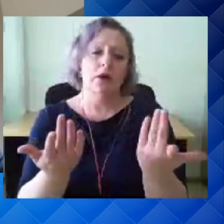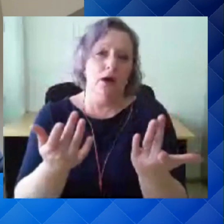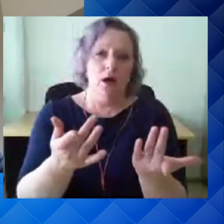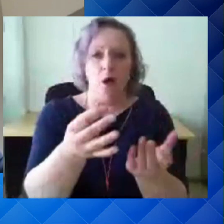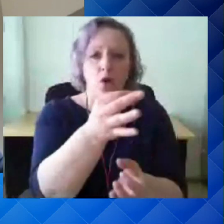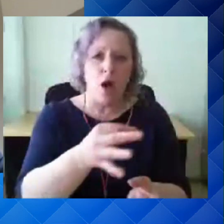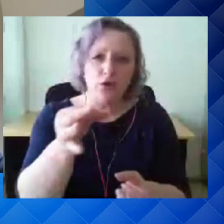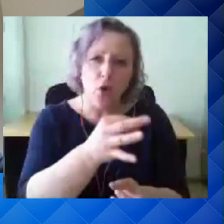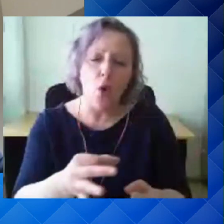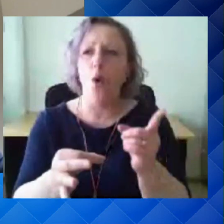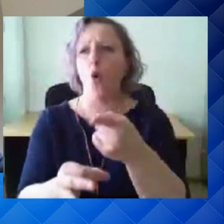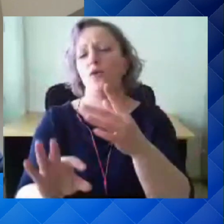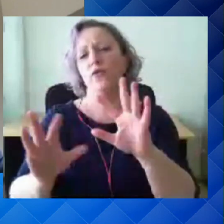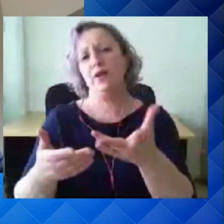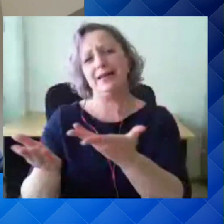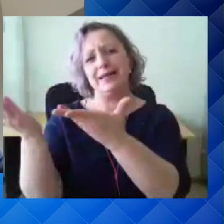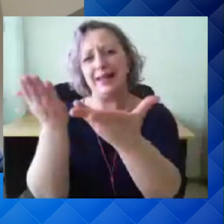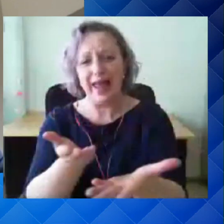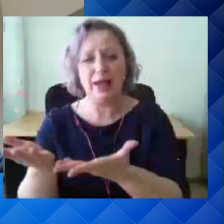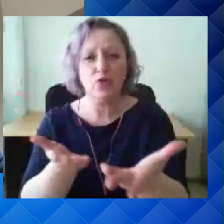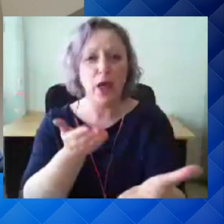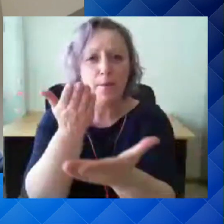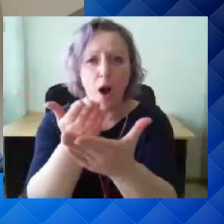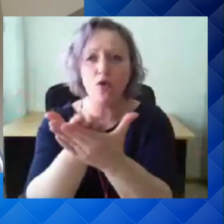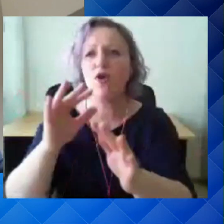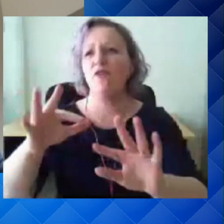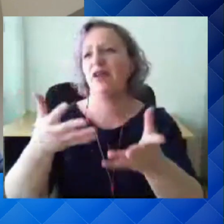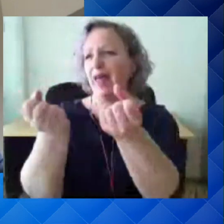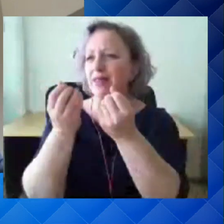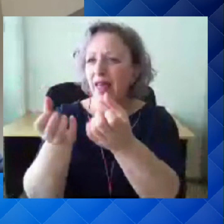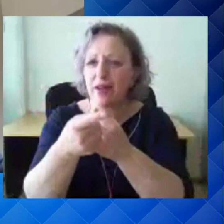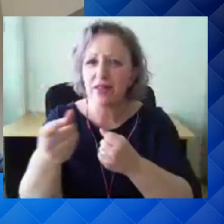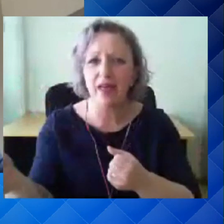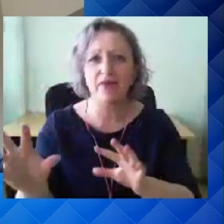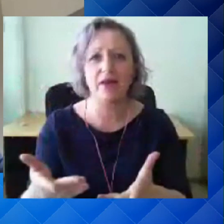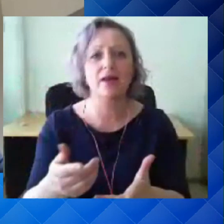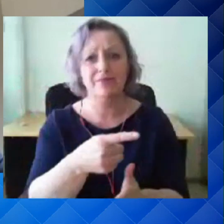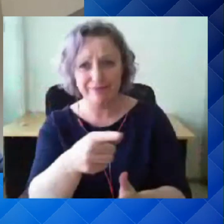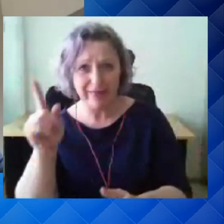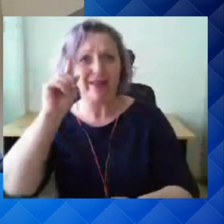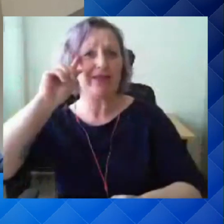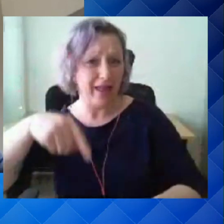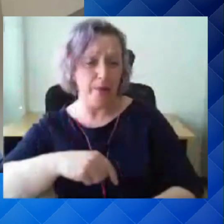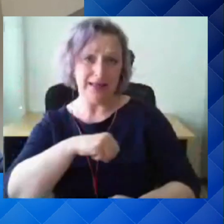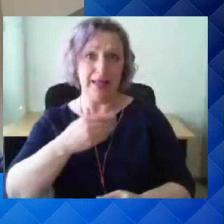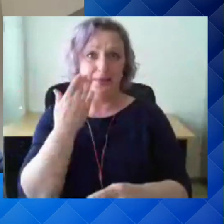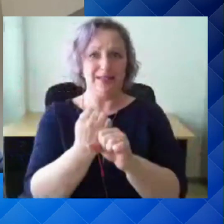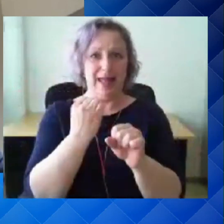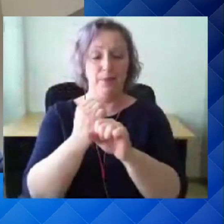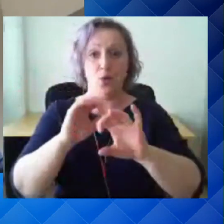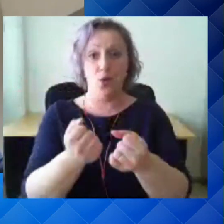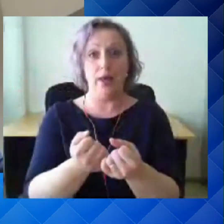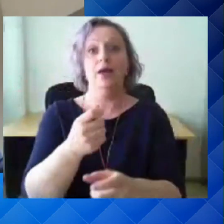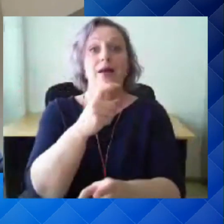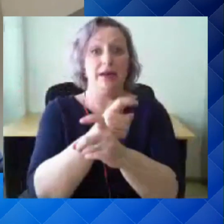korralda kauba või teenuse pakku ja teaks, mida ta siis saab ise teha selleks, et kui riskitasem muutub,